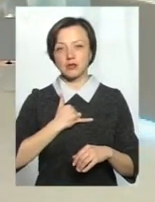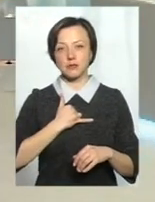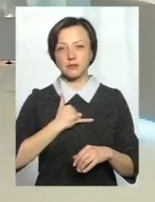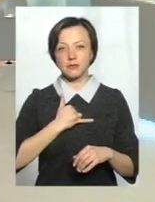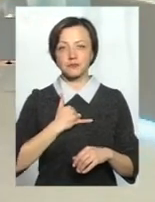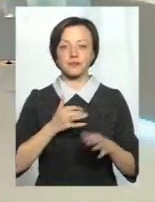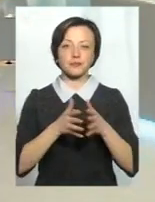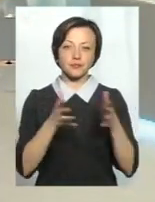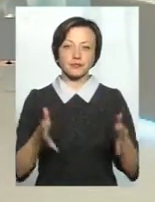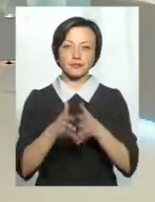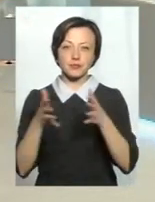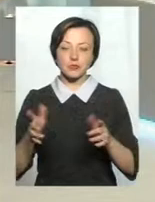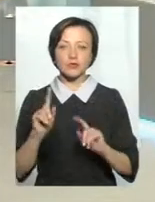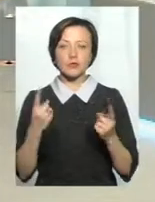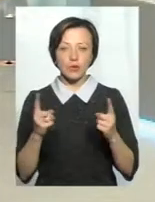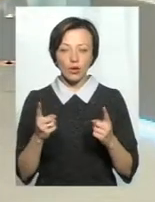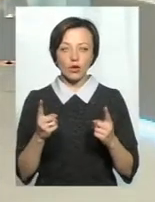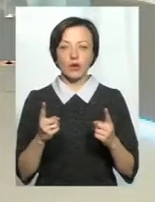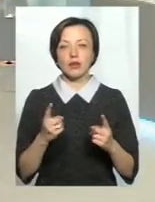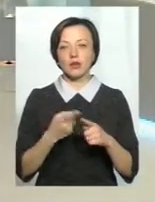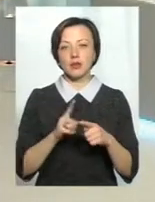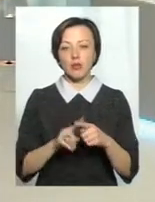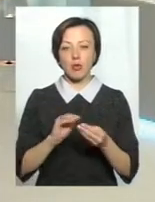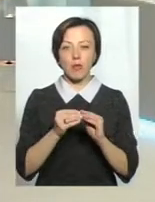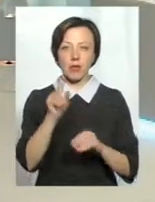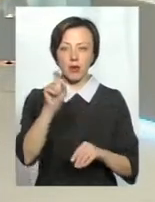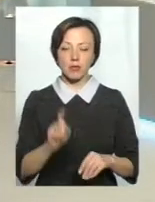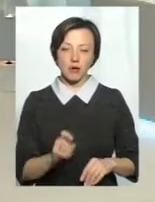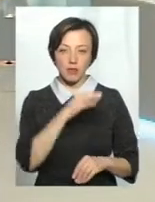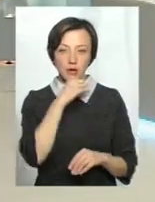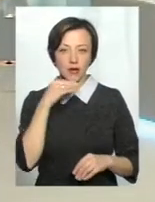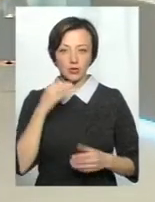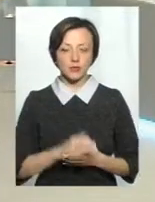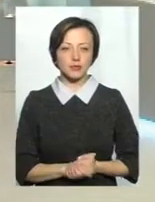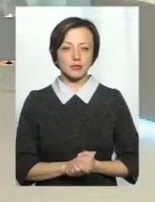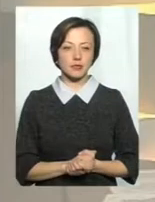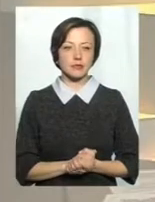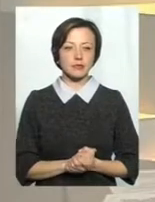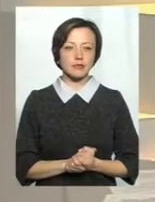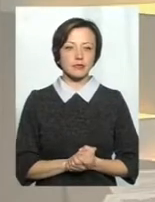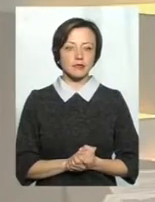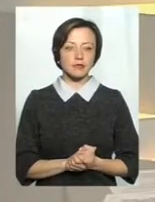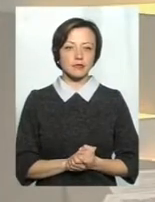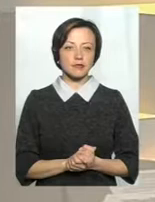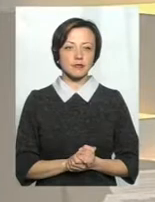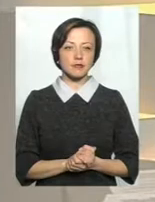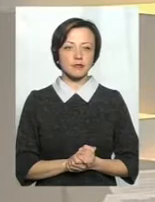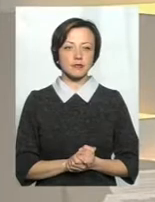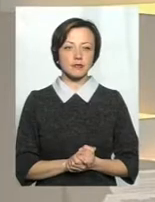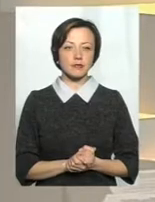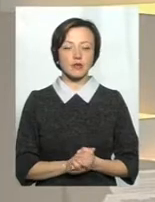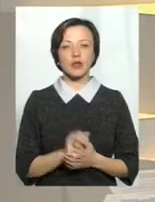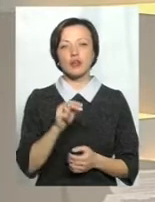Все ширше і ширше, тому що остеохондрозів зараз дуже багато. Скажіть, будь ласка, а чи